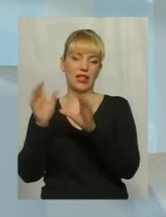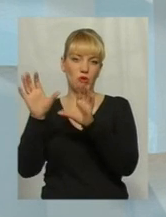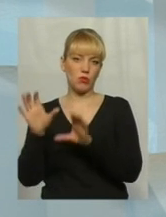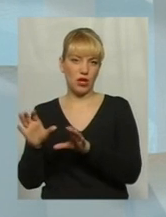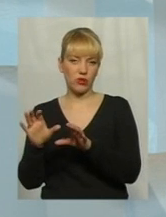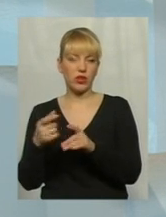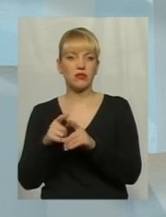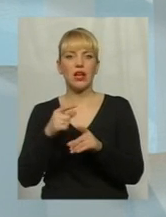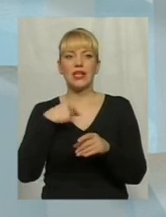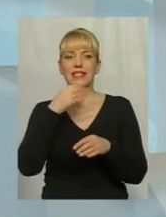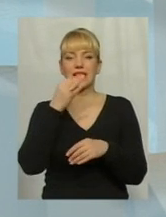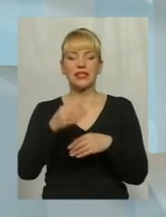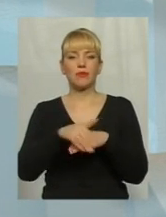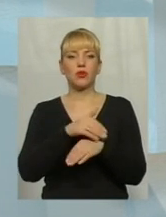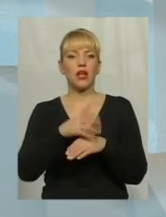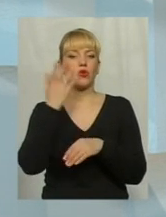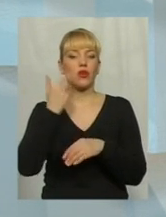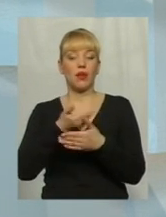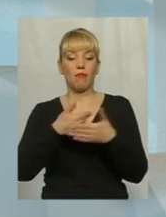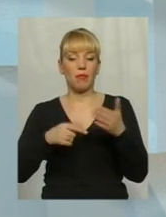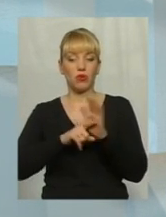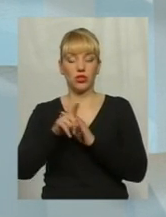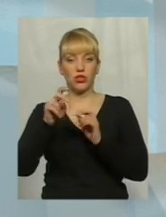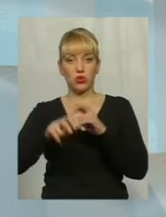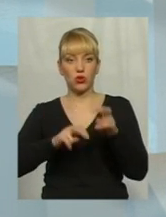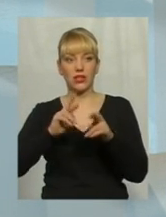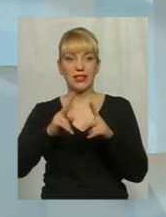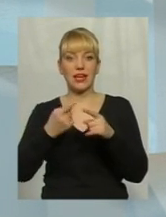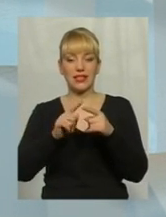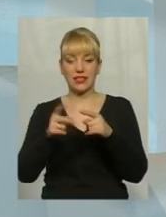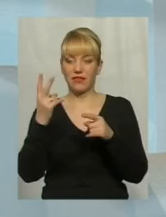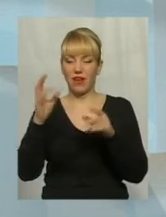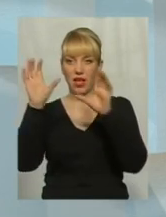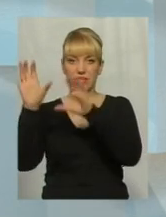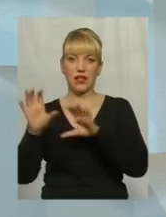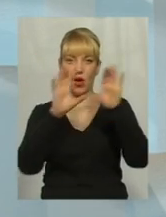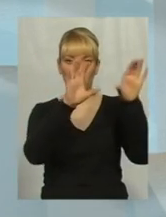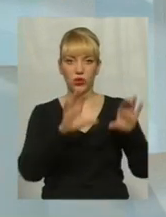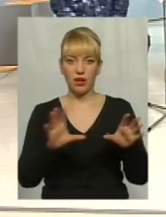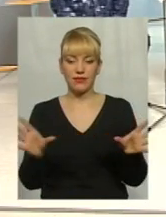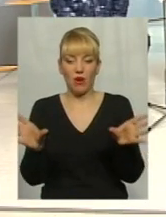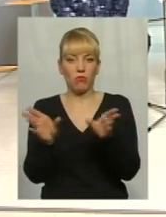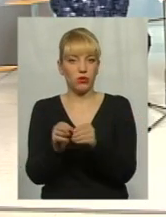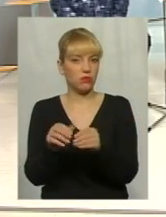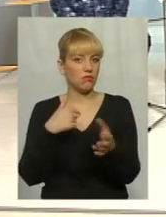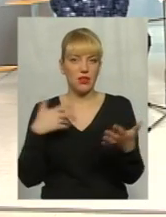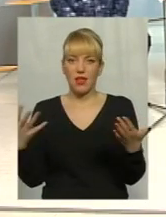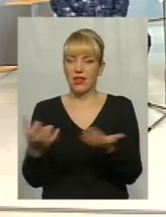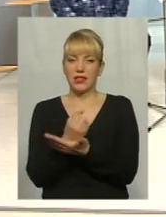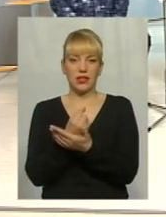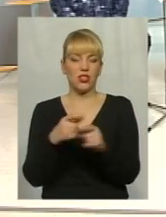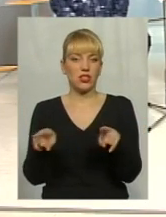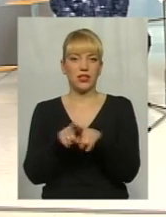Скажіть, будь ласка, ми коли почали шукати, як ці два законодавства між собою поєднуються, ви знаєте, ми не знайшли таких